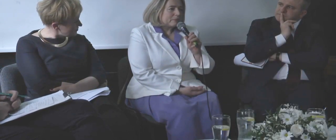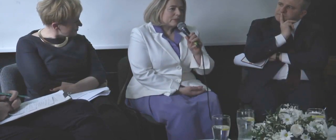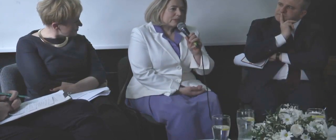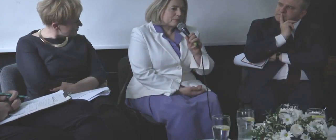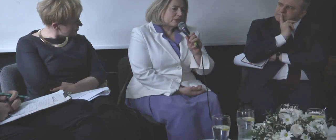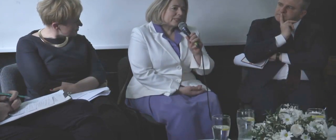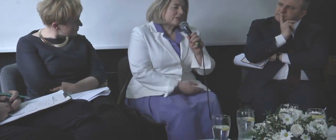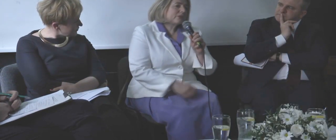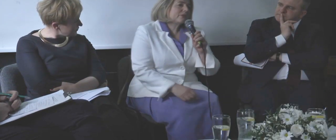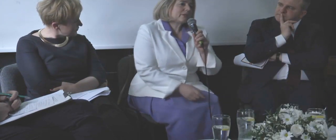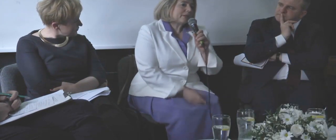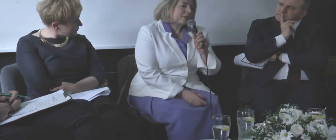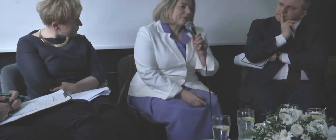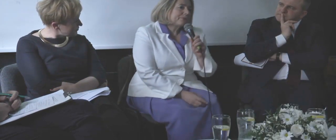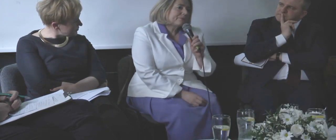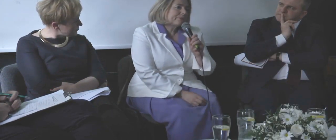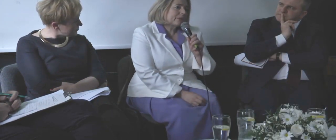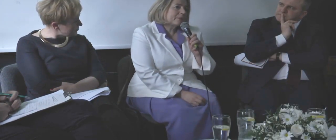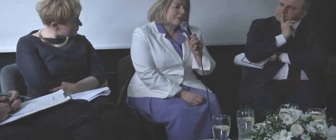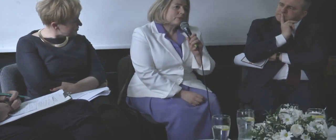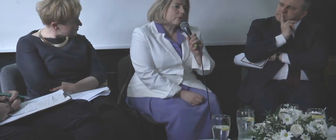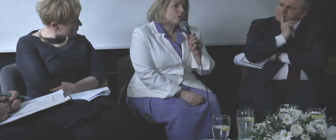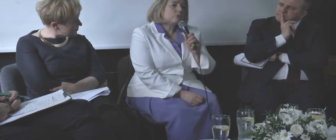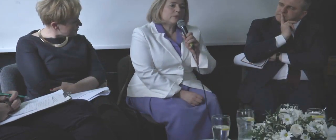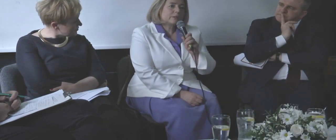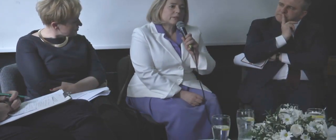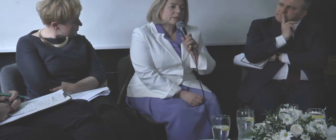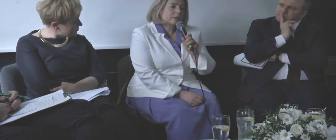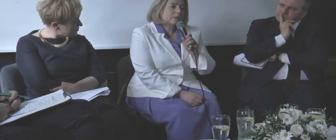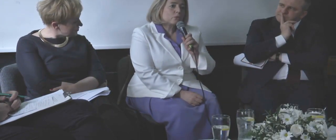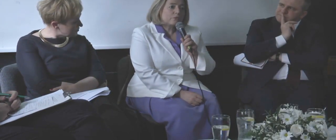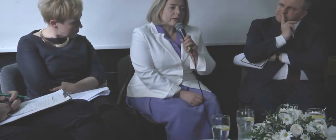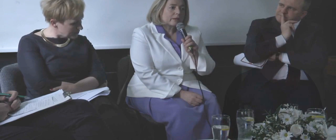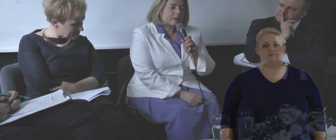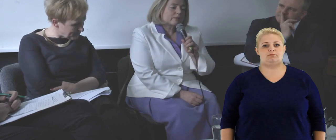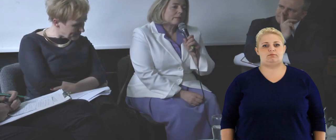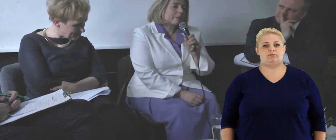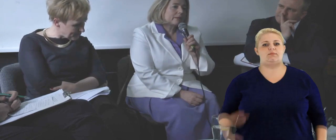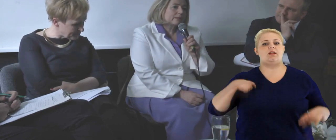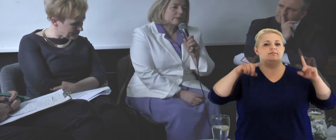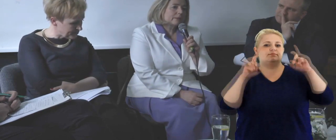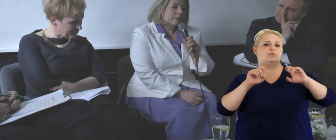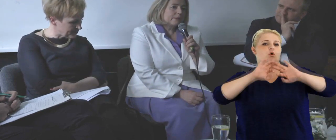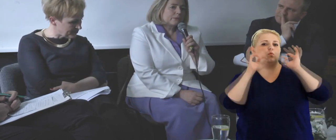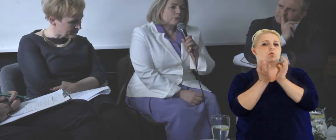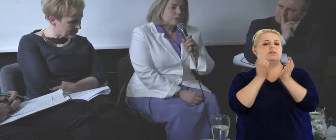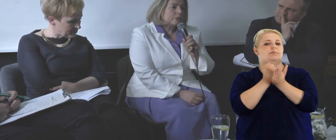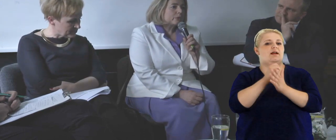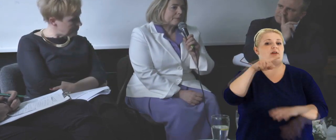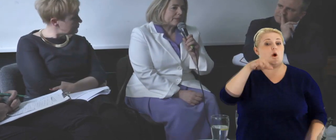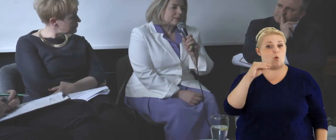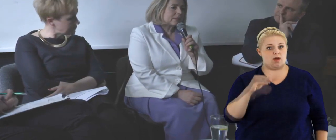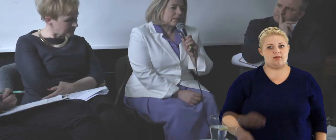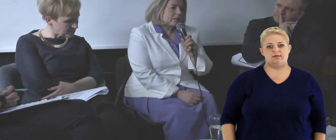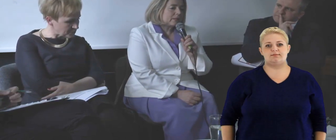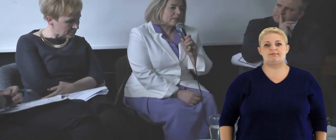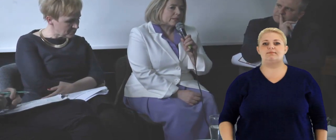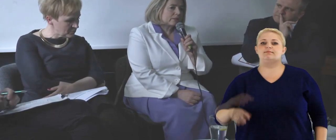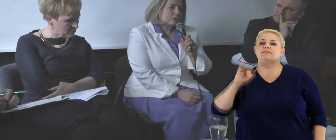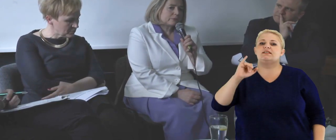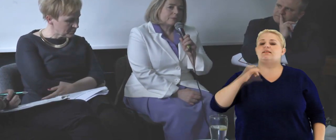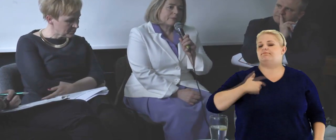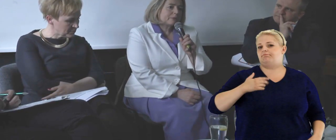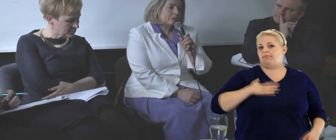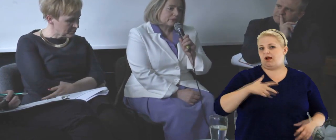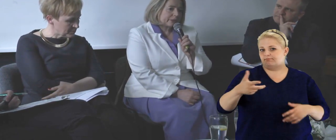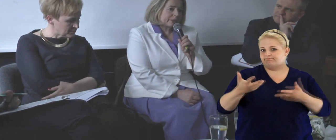Ja może zacznę od takiej, takich paru ogólnych uwag na temat Unii Europejskiej i